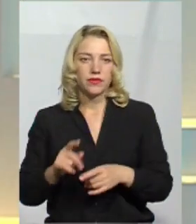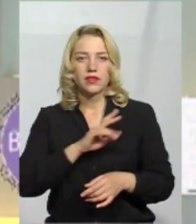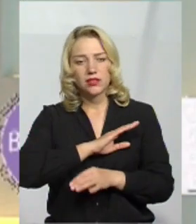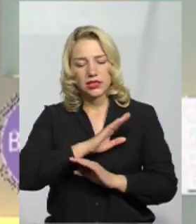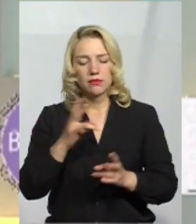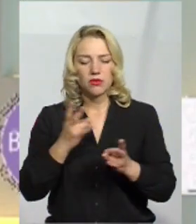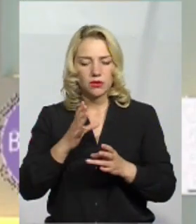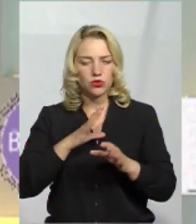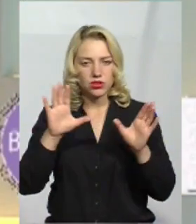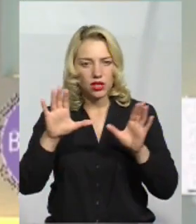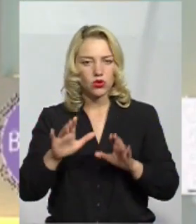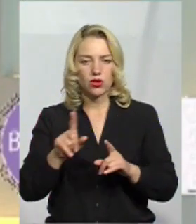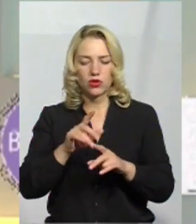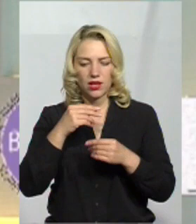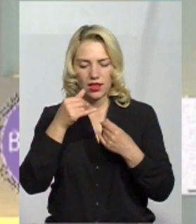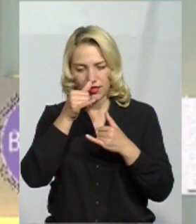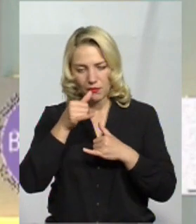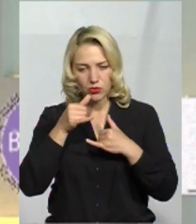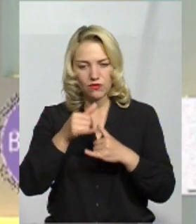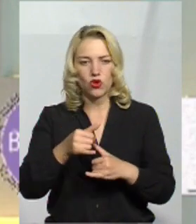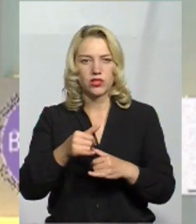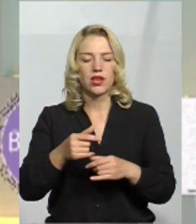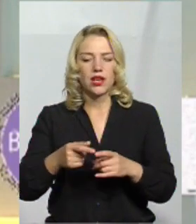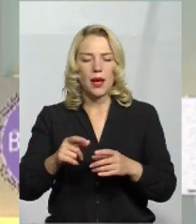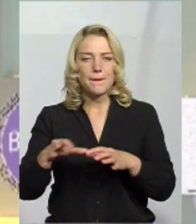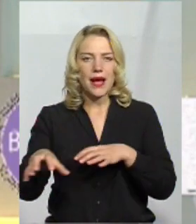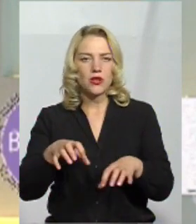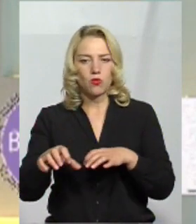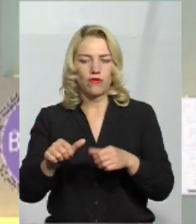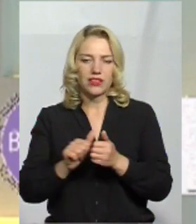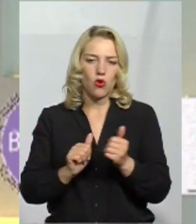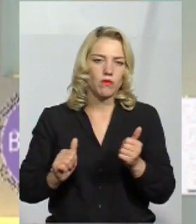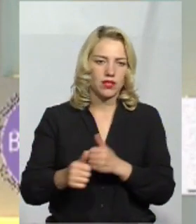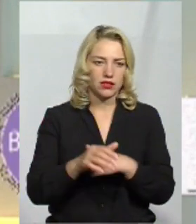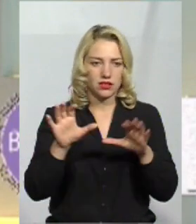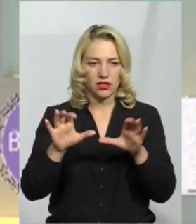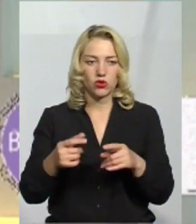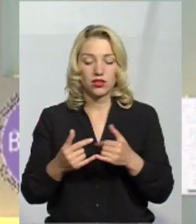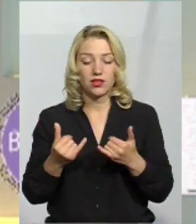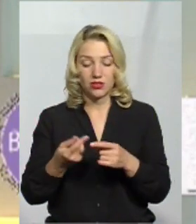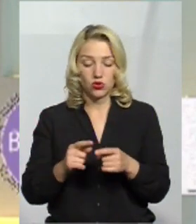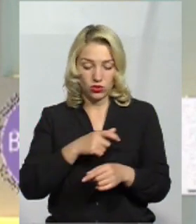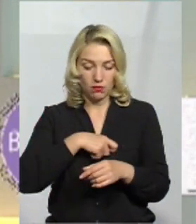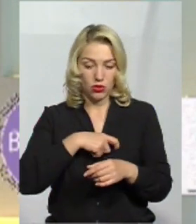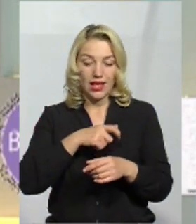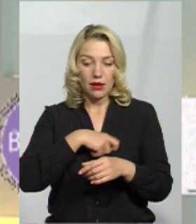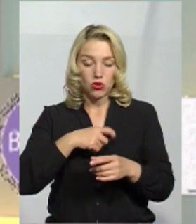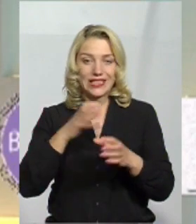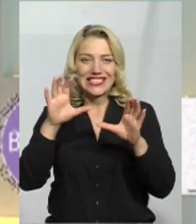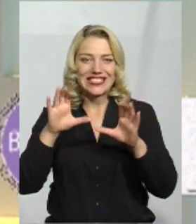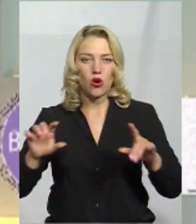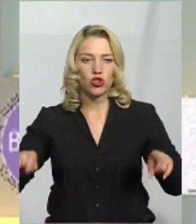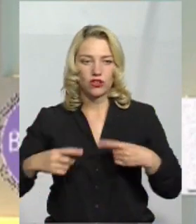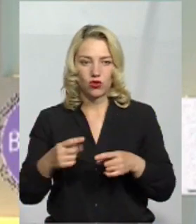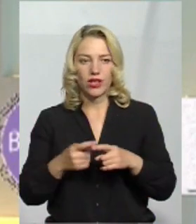законодавство, яке не дозволить маніпулювати і оминати український закон. Власне, для цього і є депутати. Депутат – це законотворець, а не той,